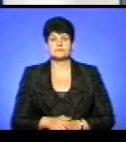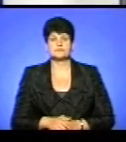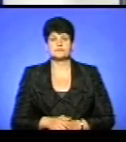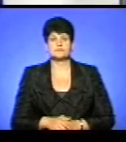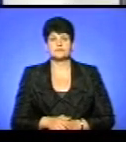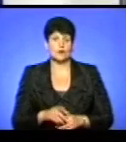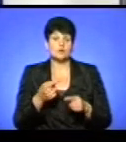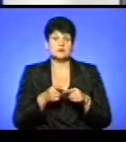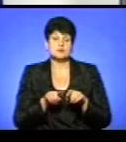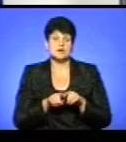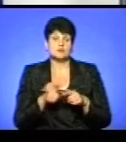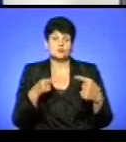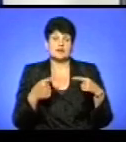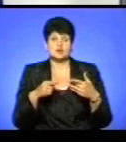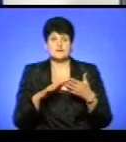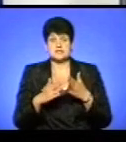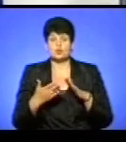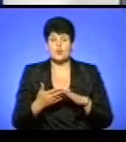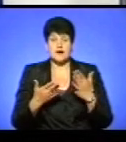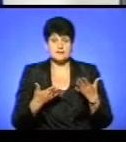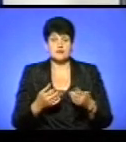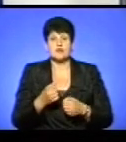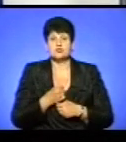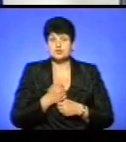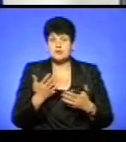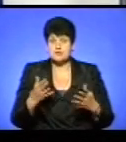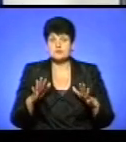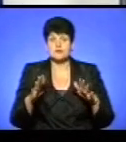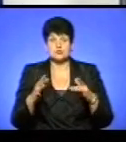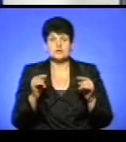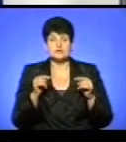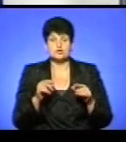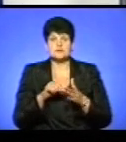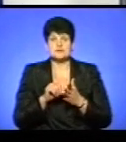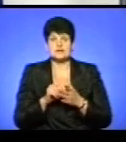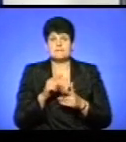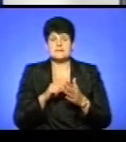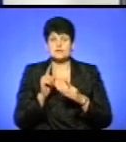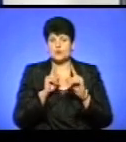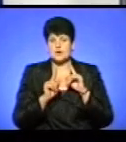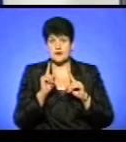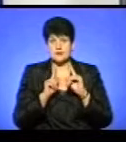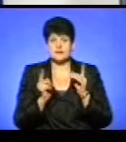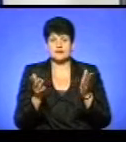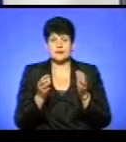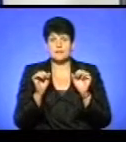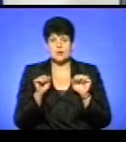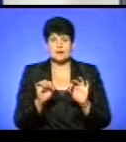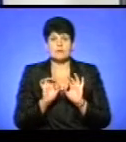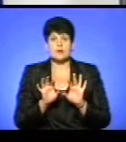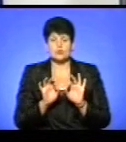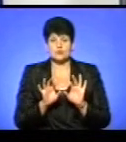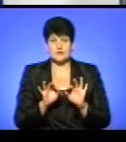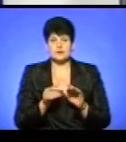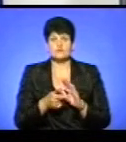Ну, от така суперечлива ситуація. На жаль, от так сталося, що представники міської ради, які могли прокоментувати